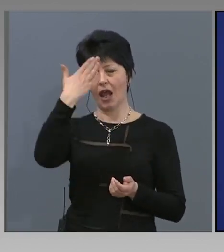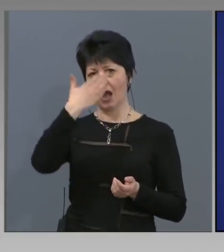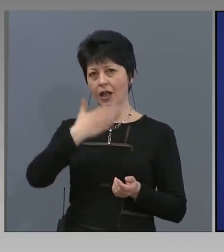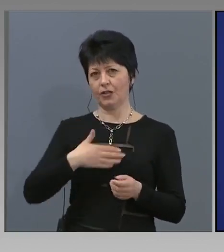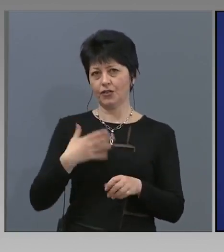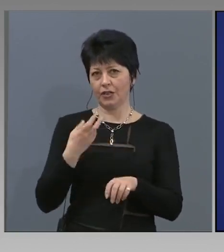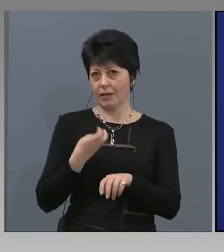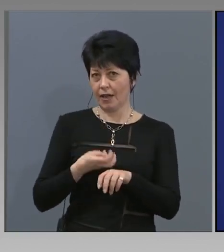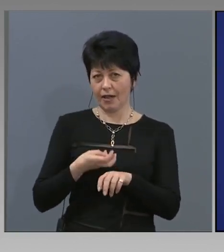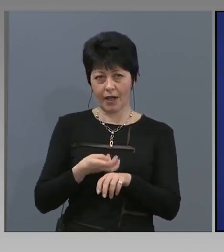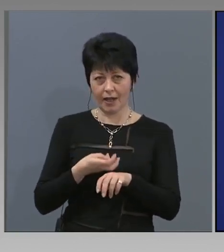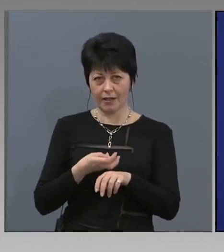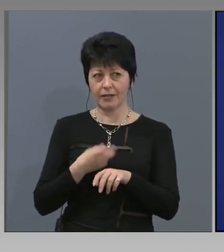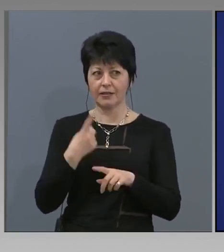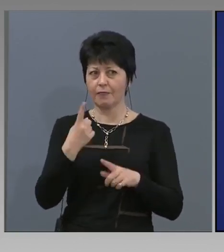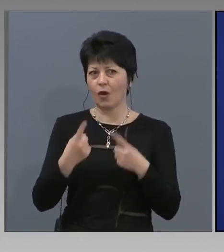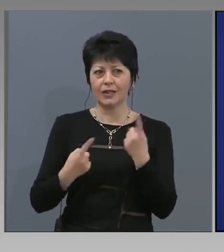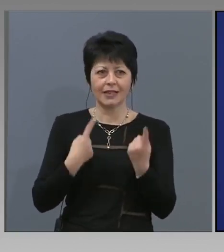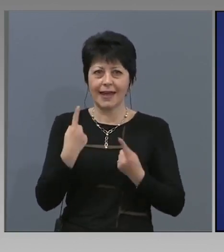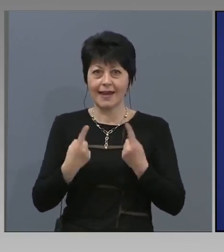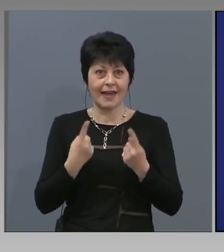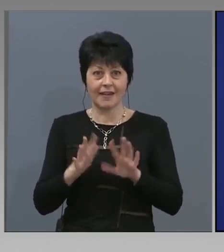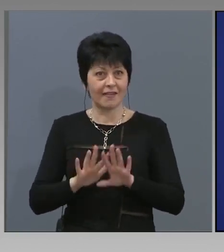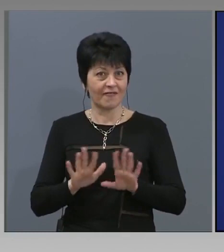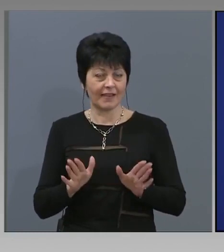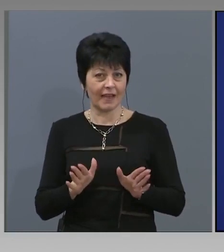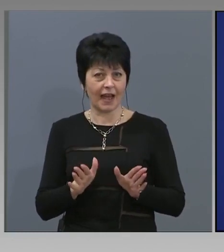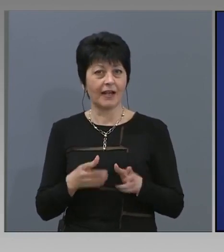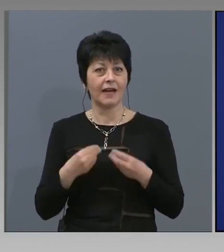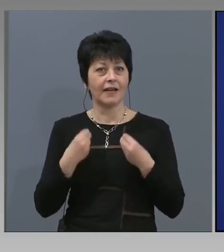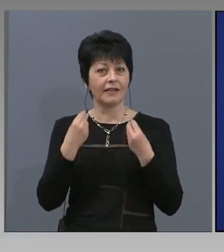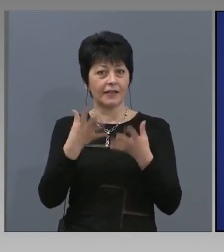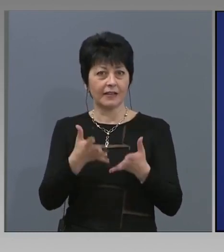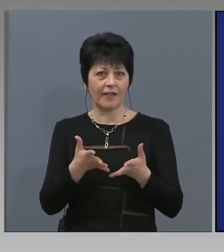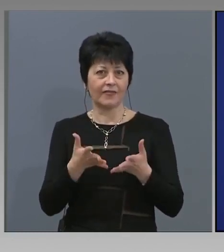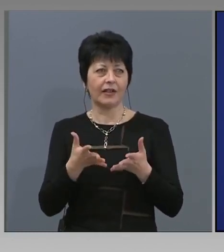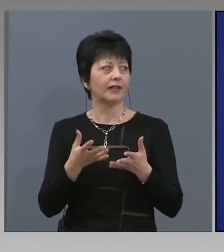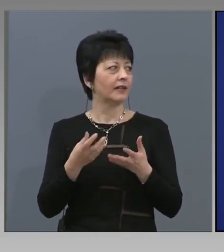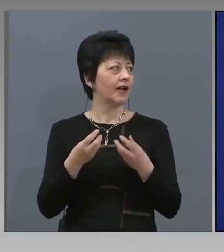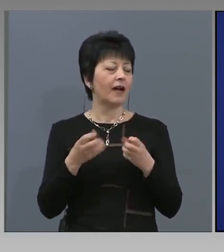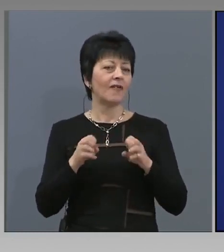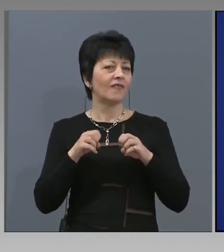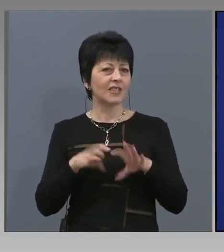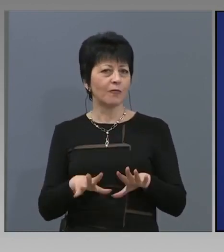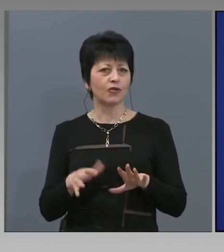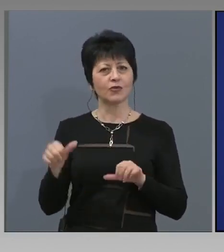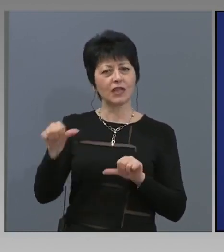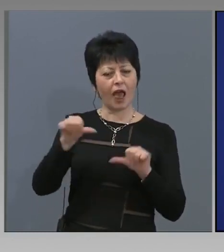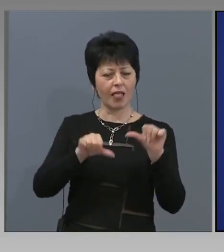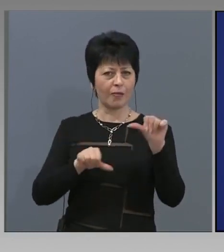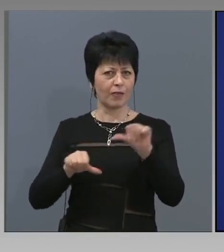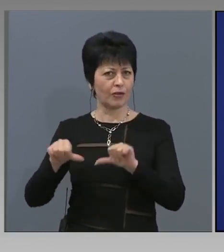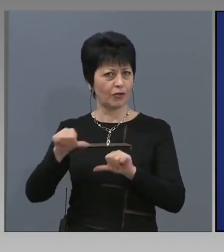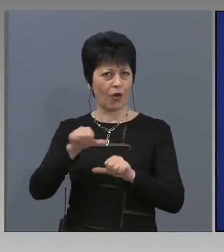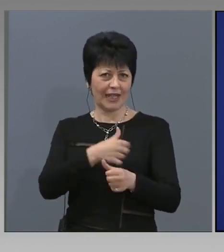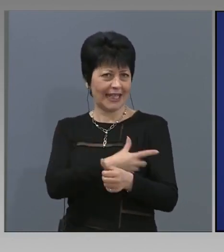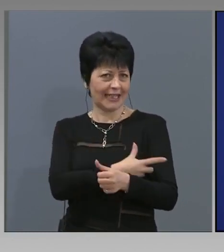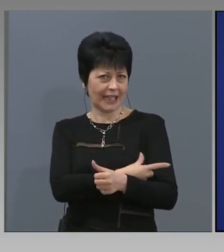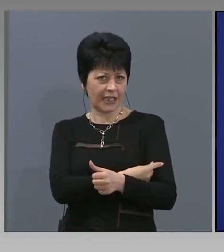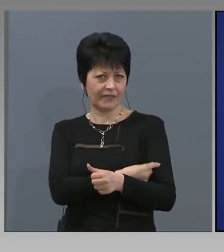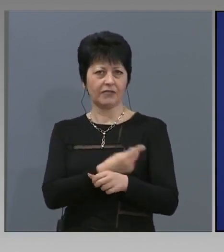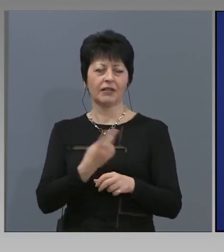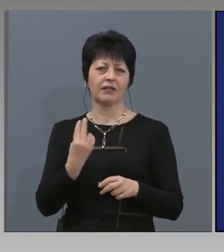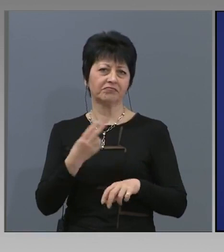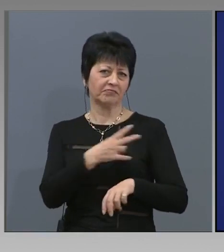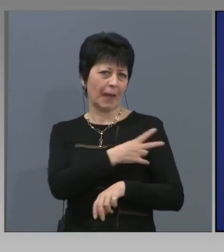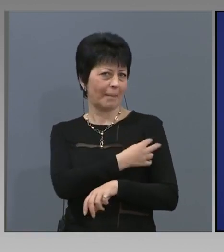да венага да реагират на съответни ситуации, да дава възможност да въвежда на лабораторни резултати от тестове, медицински